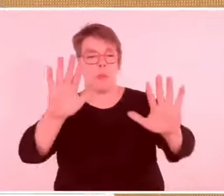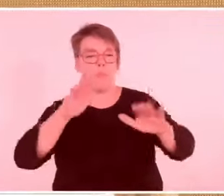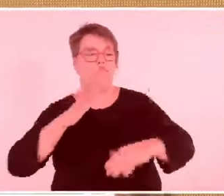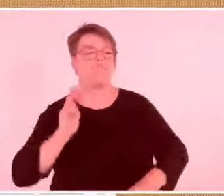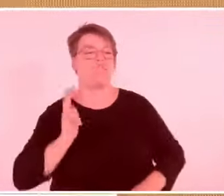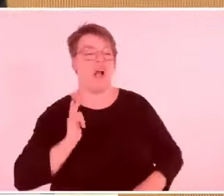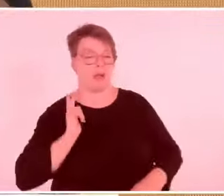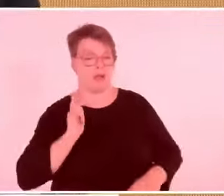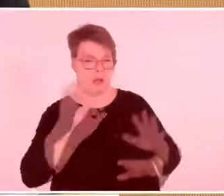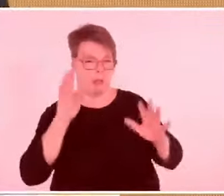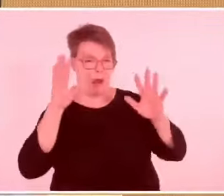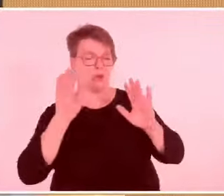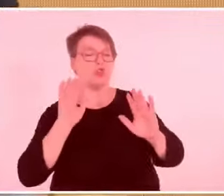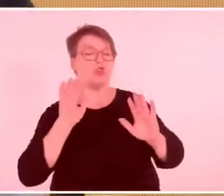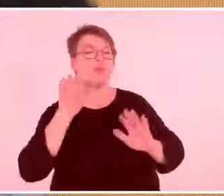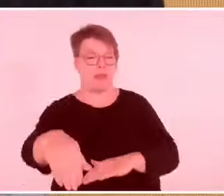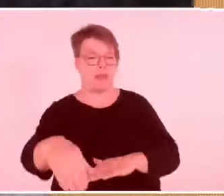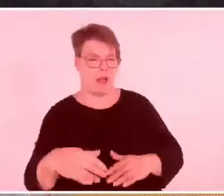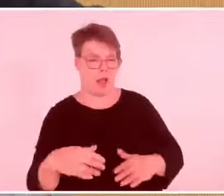dürfen bei dieser Buchmesse.